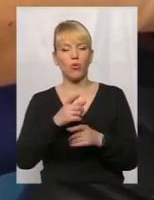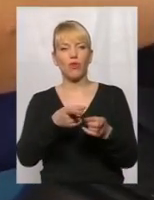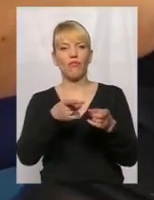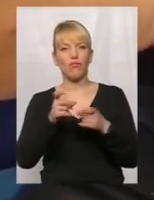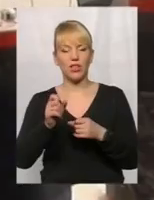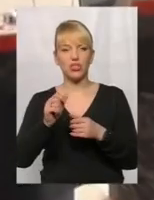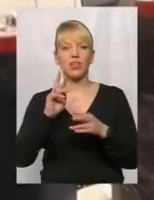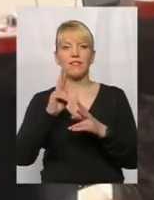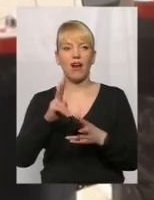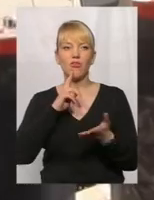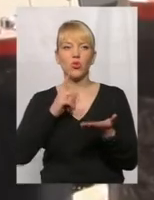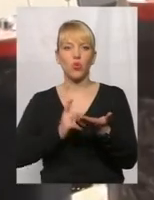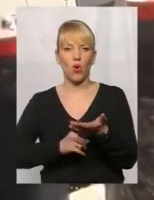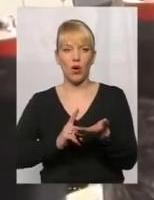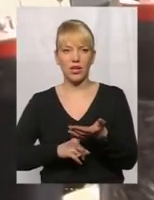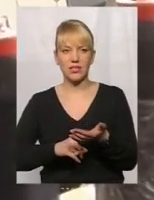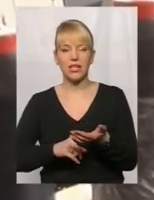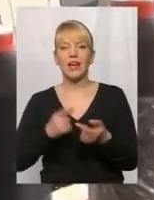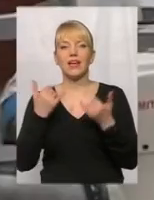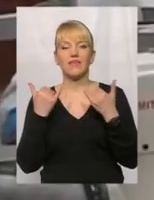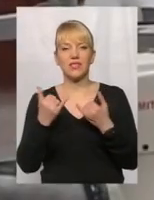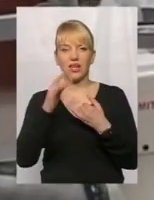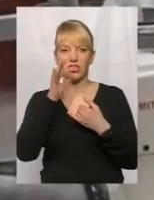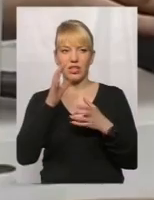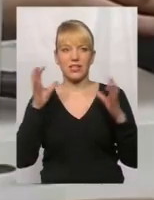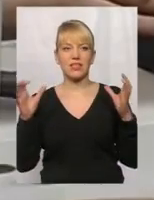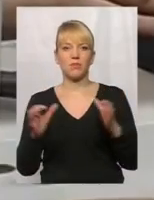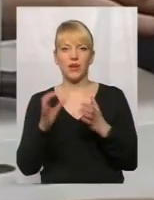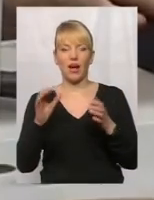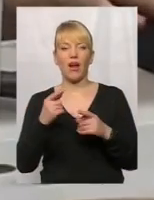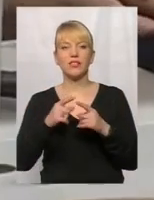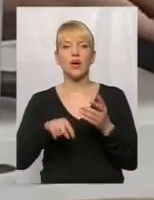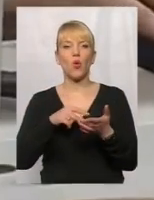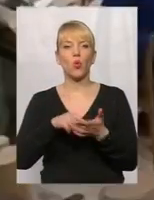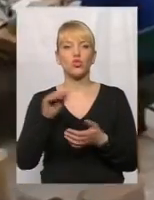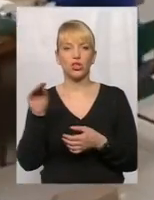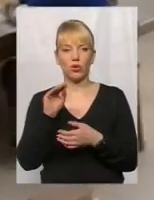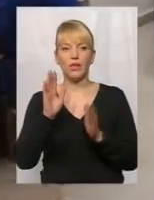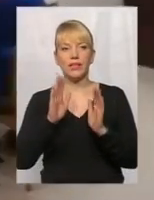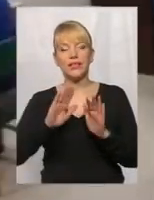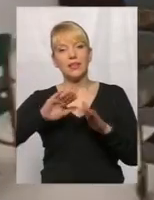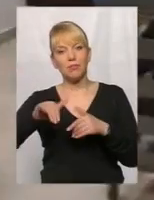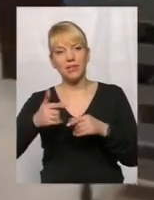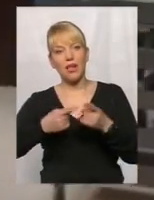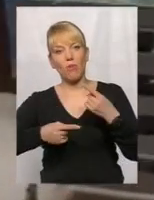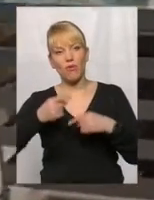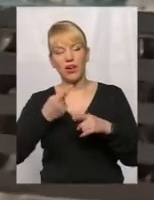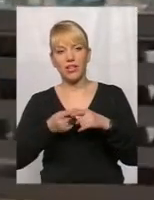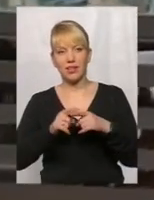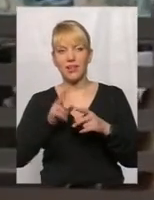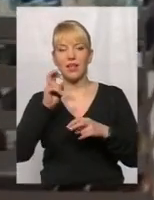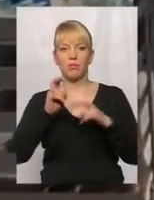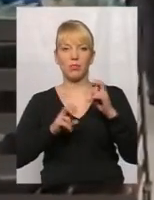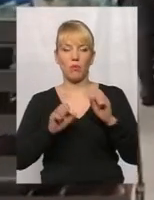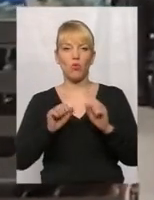у якості речових доказів та у даний час зберігаються в Житомирі. Лише після повернення їх на підприємство можна буде